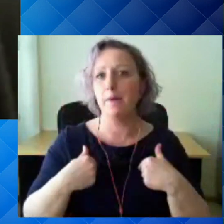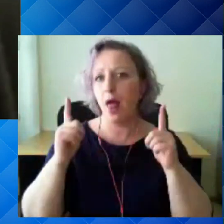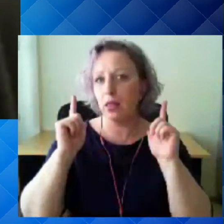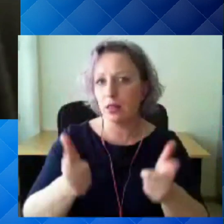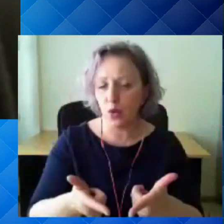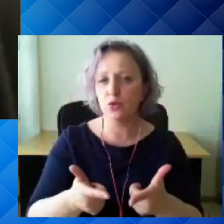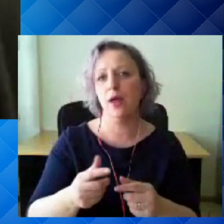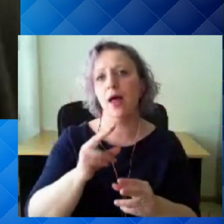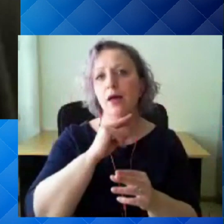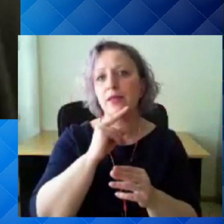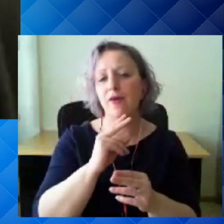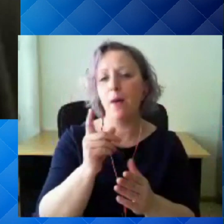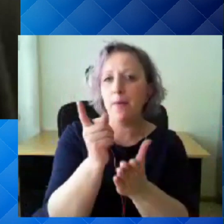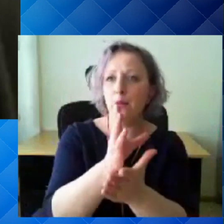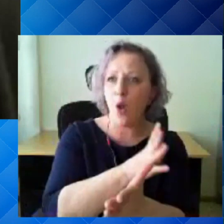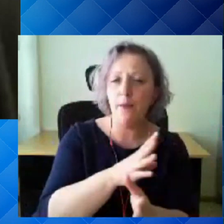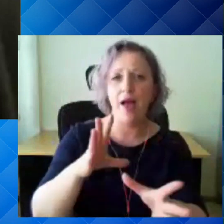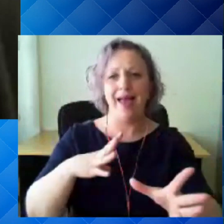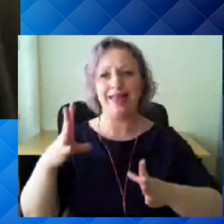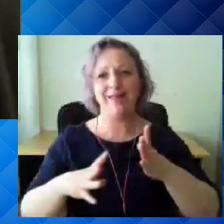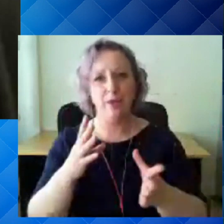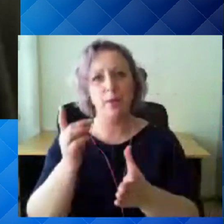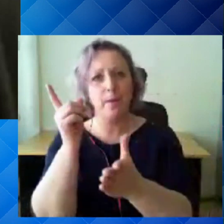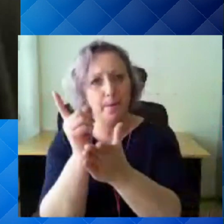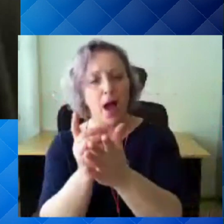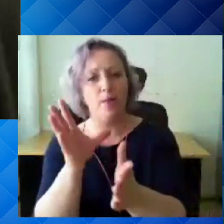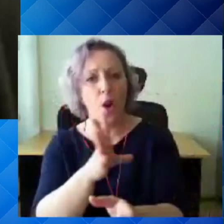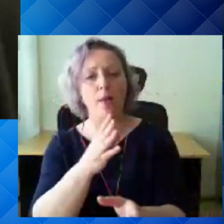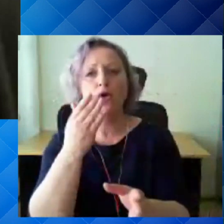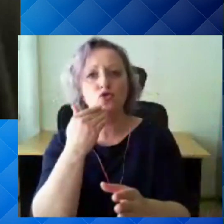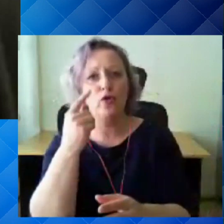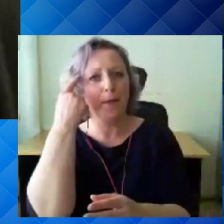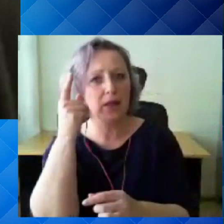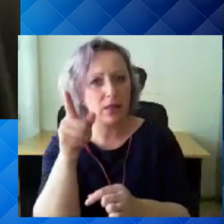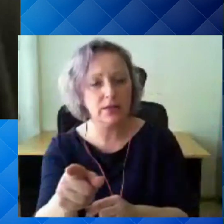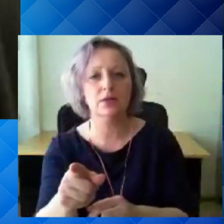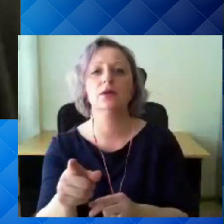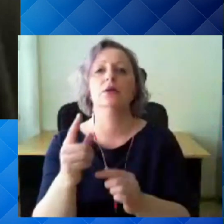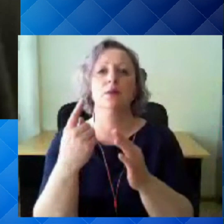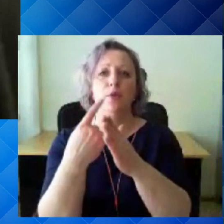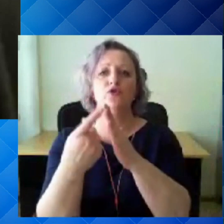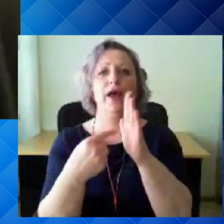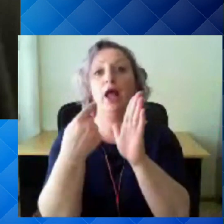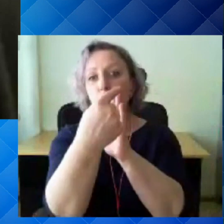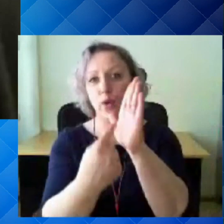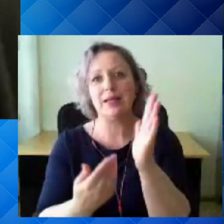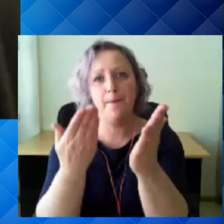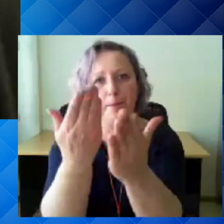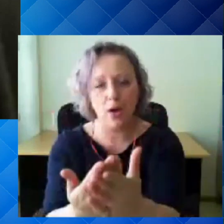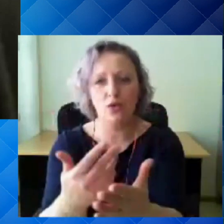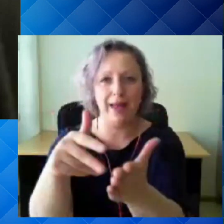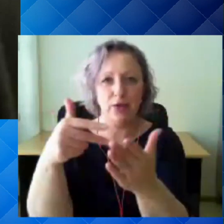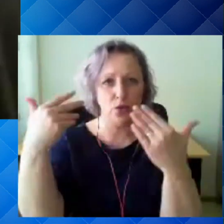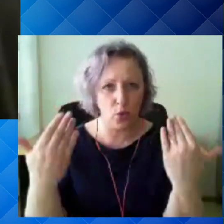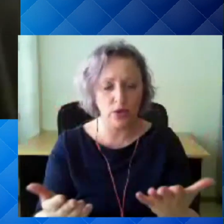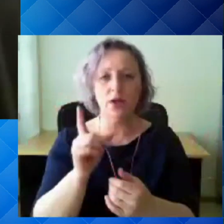ettevaatama ja valmistuvas suveks andma nii öelda suunis, et kuidas siis käituda, aga täna kõik need